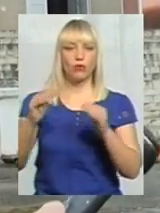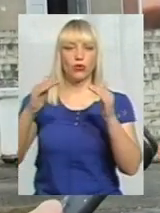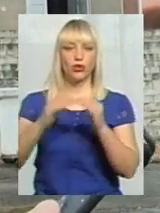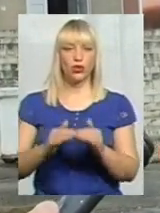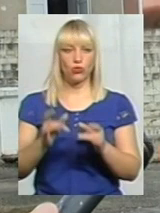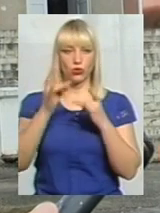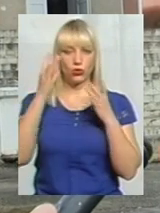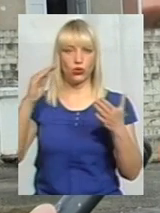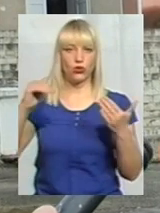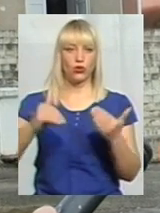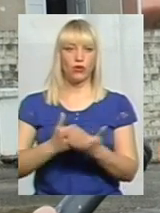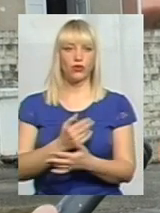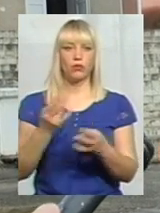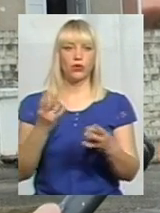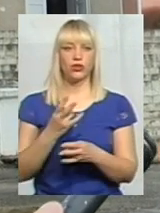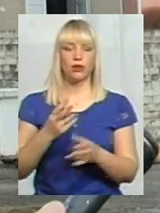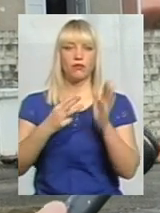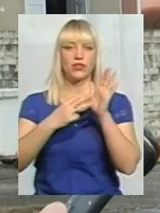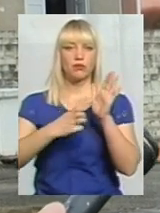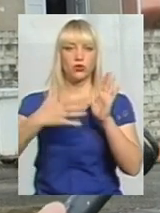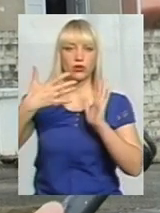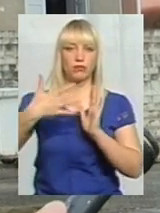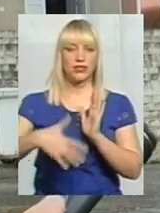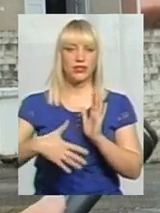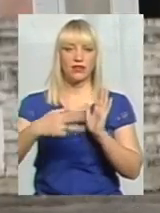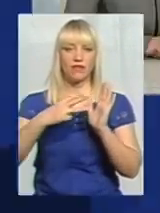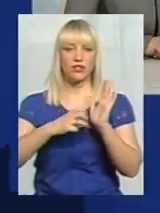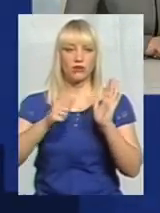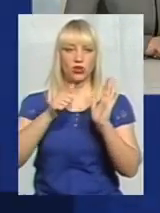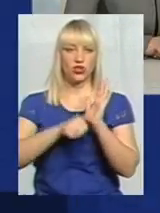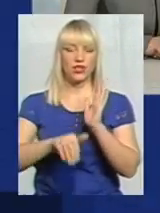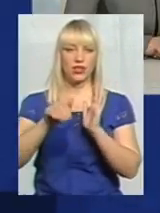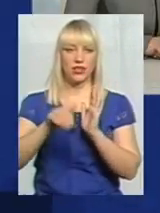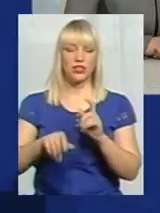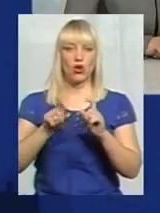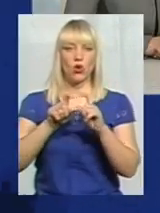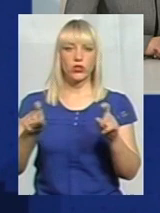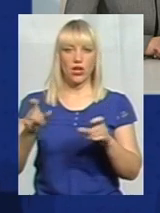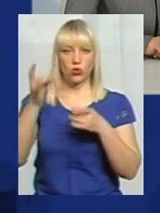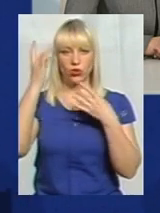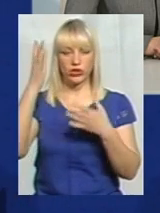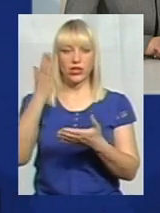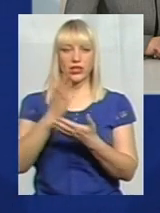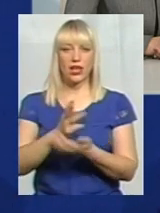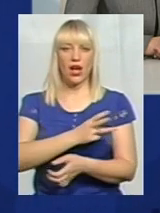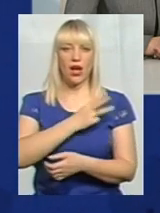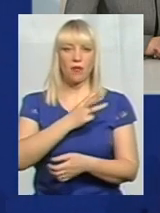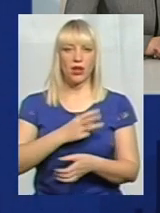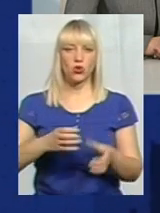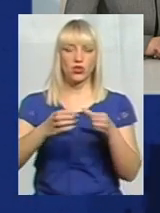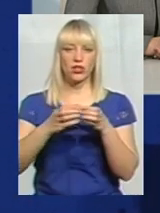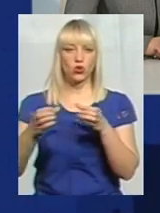підрахунках, потрібно десь біля 850-860 тисяч. У закладі культури діють аматорські колективи і гуртки.